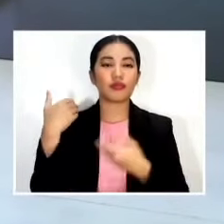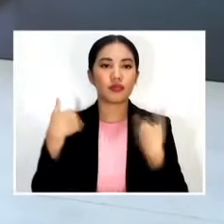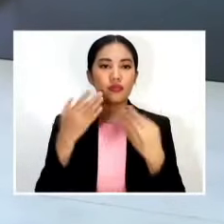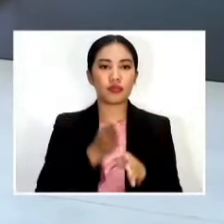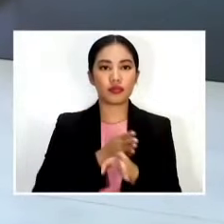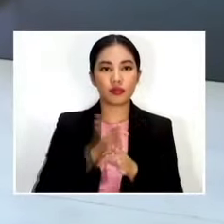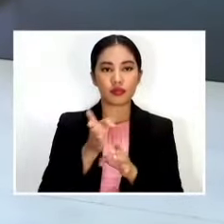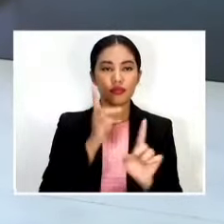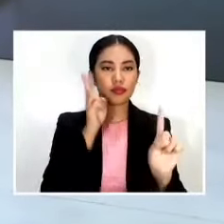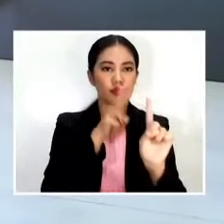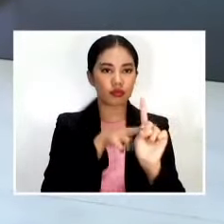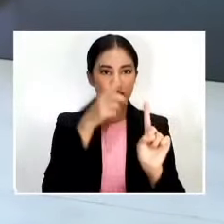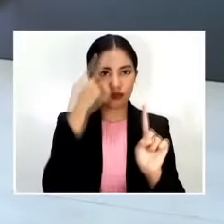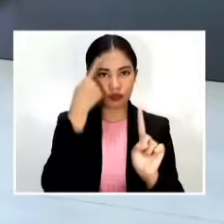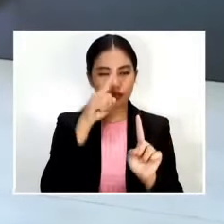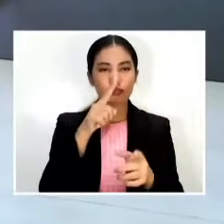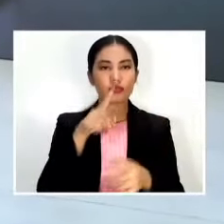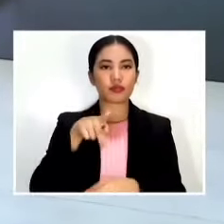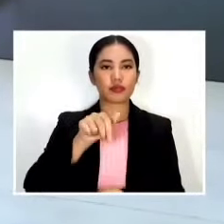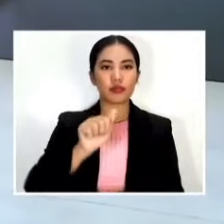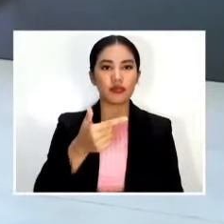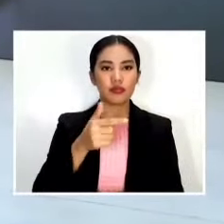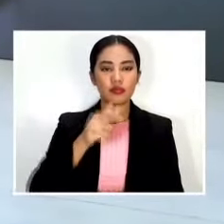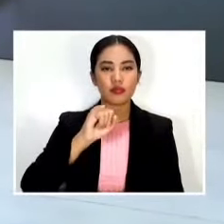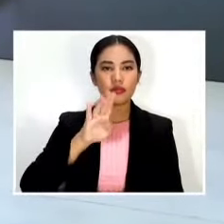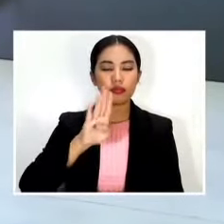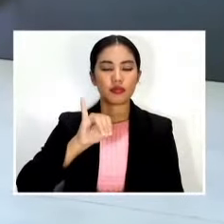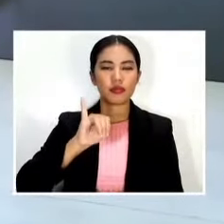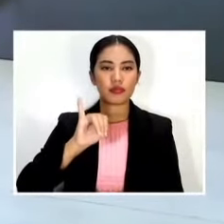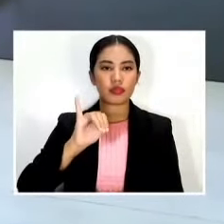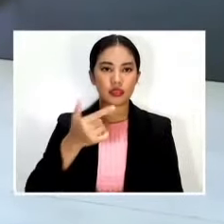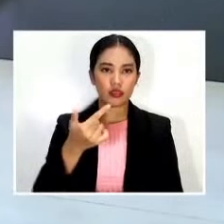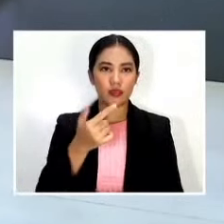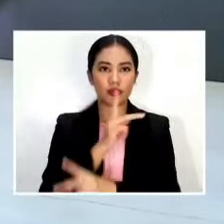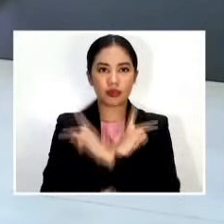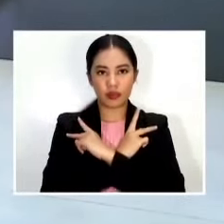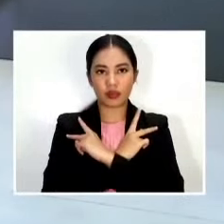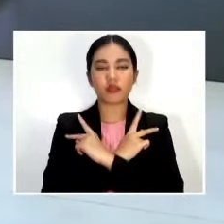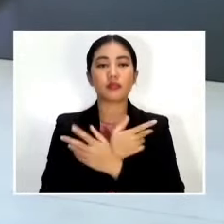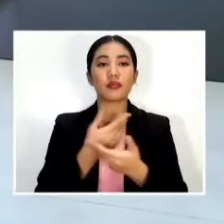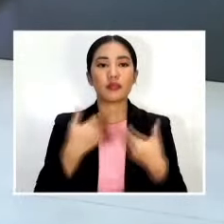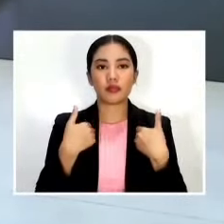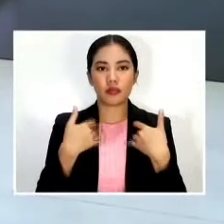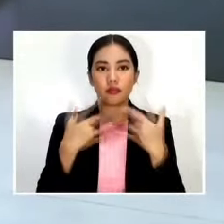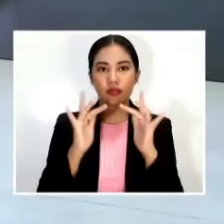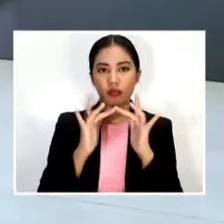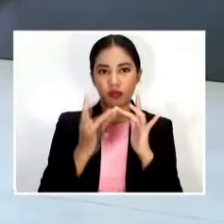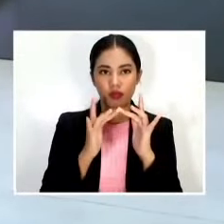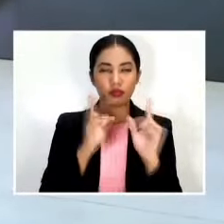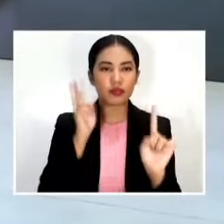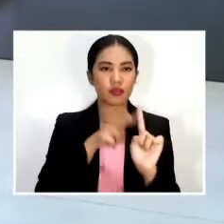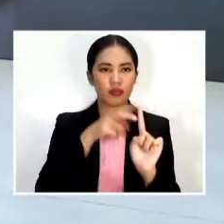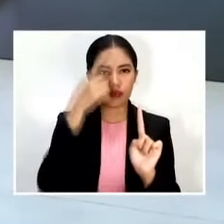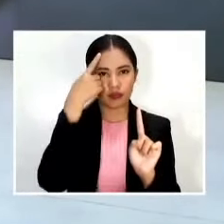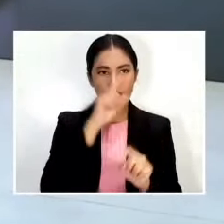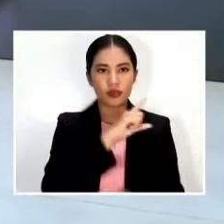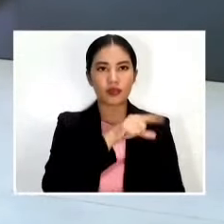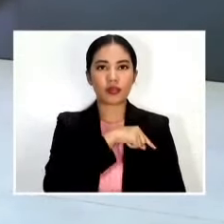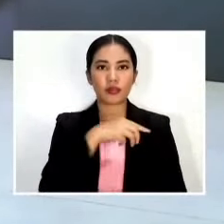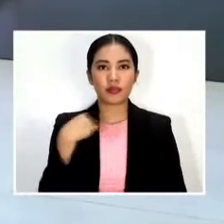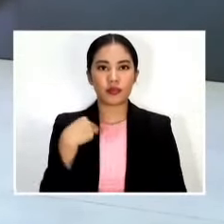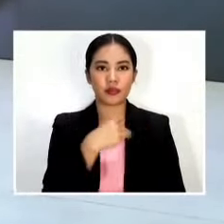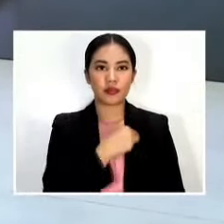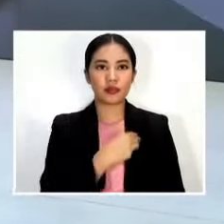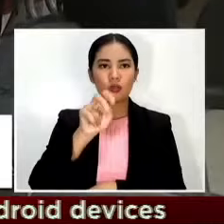sa pag-ibig online na rin ang pagkubra ng kabuhang hulog sa mga kwalifikadong miyembro nagpapatrol Alvin L.